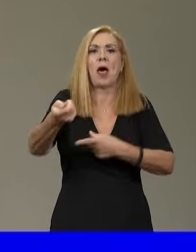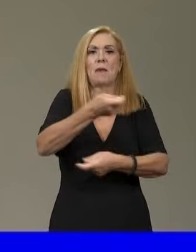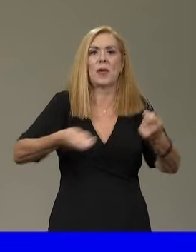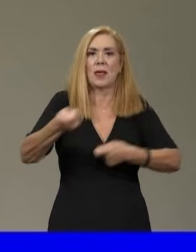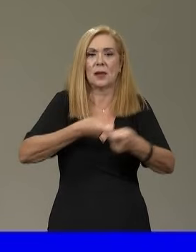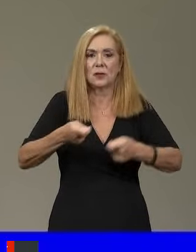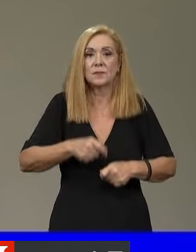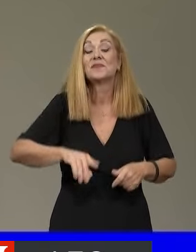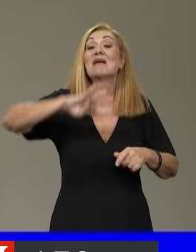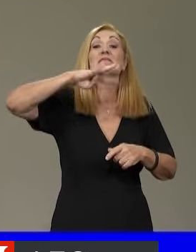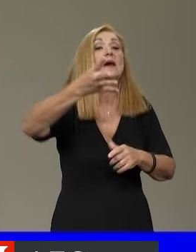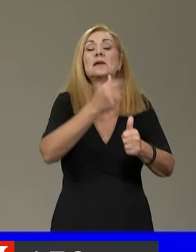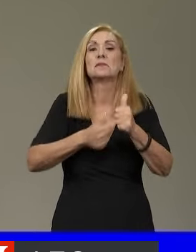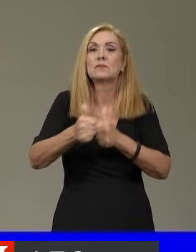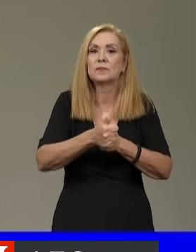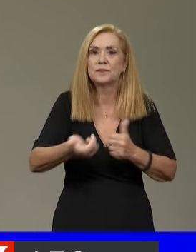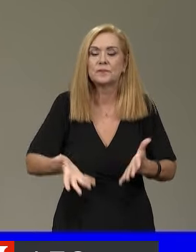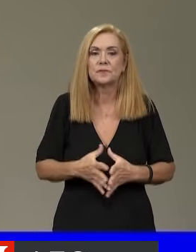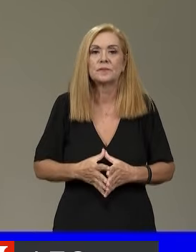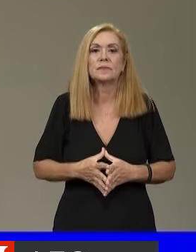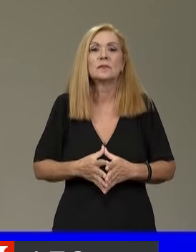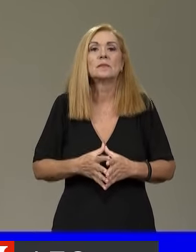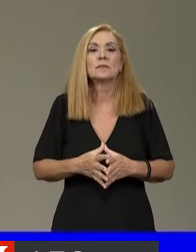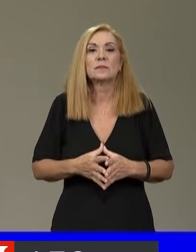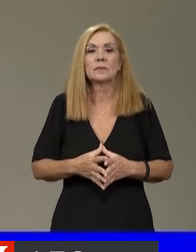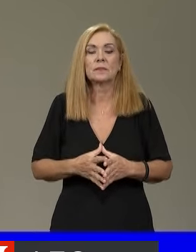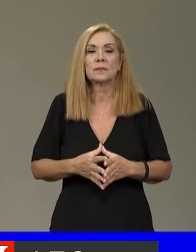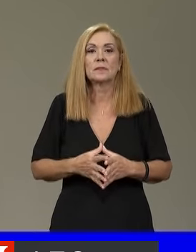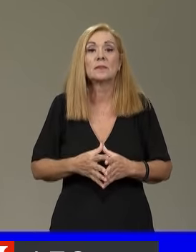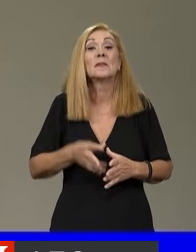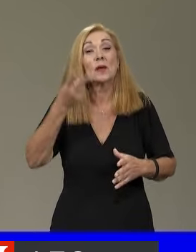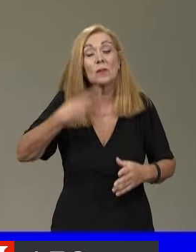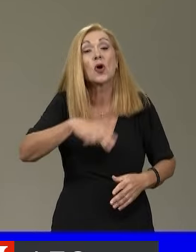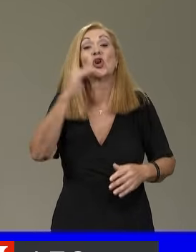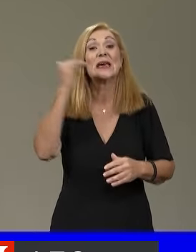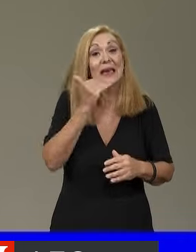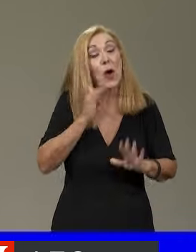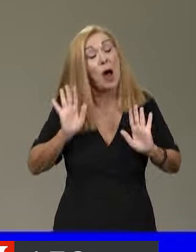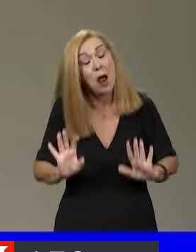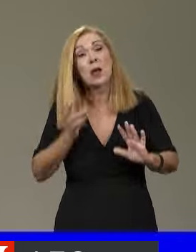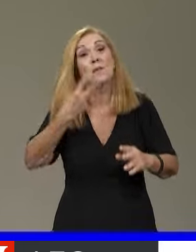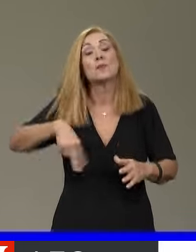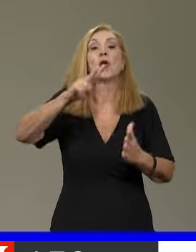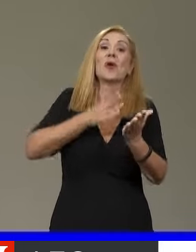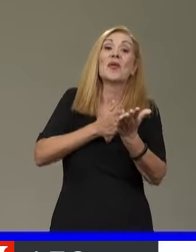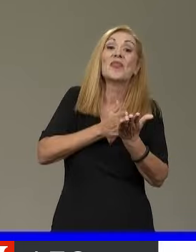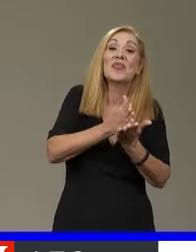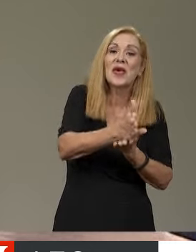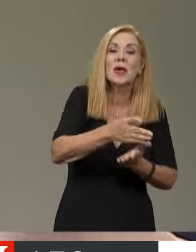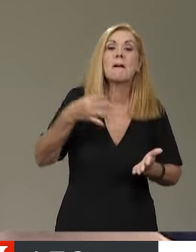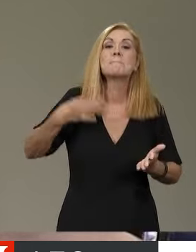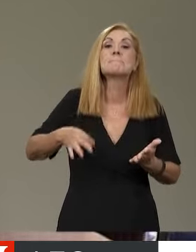Τέταρτη προτεραιότητα. Η ακόμα ταχύτερη, αλλά προσέξτε και δικαιότερη, πράσινη μετάβαση.